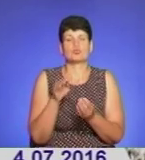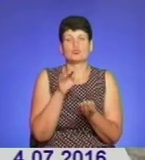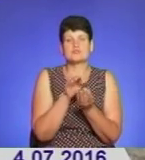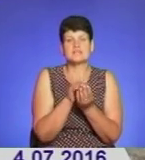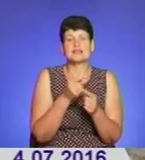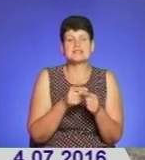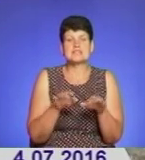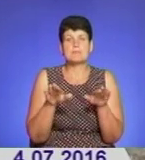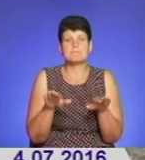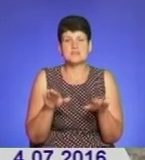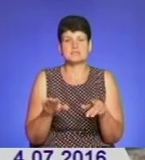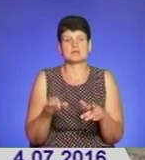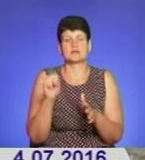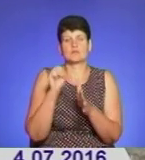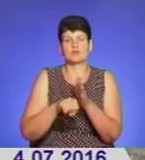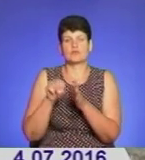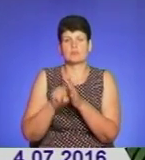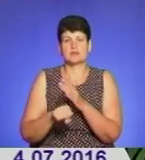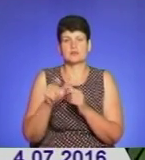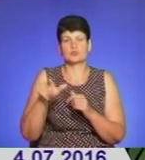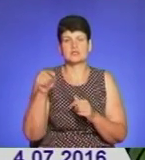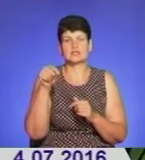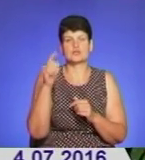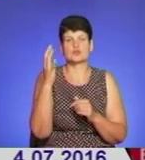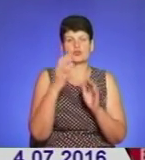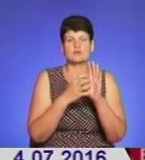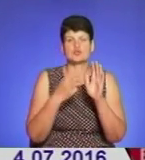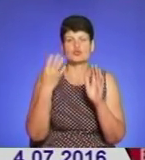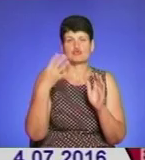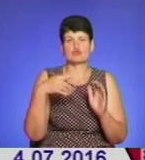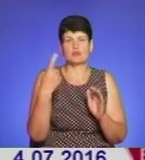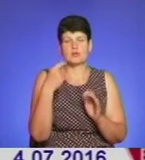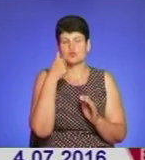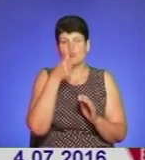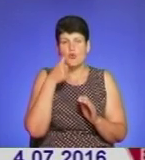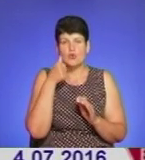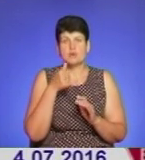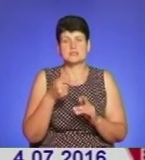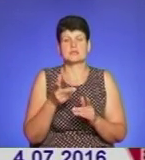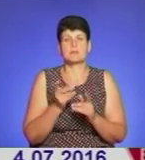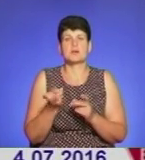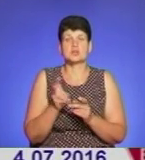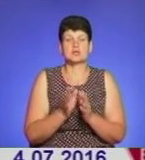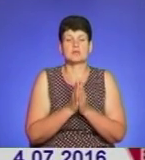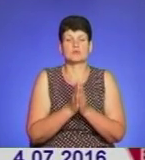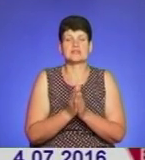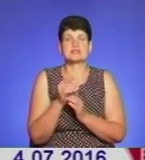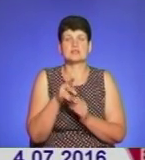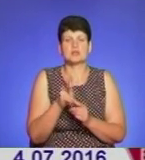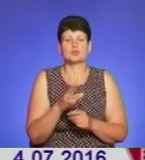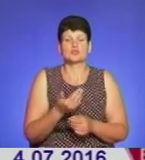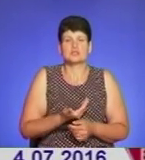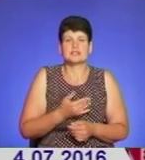більшовиками у 1941 році. Помолитися за їхні душі прийшли ті, хто пережив страшні роки сталінського режиму.